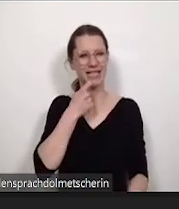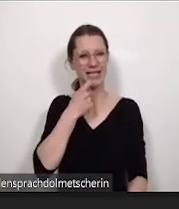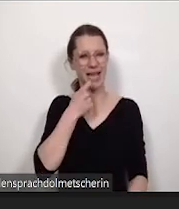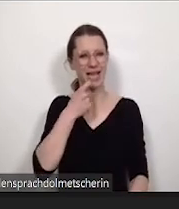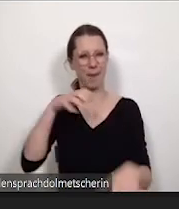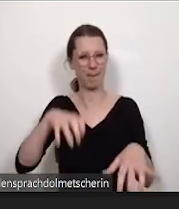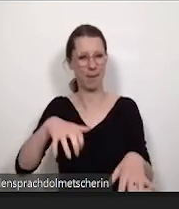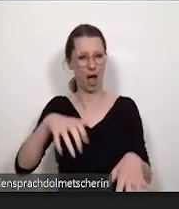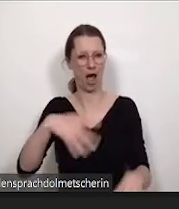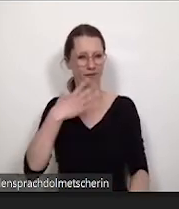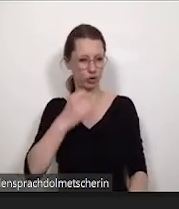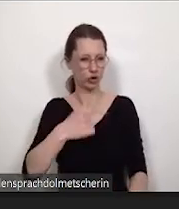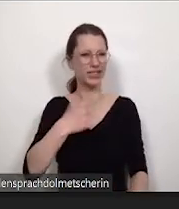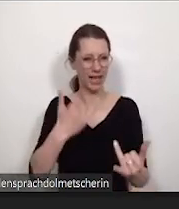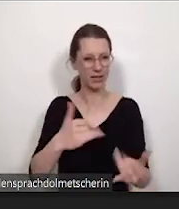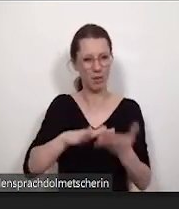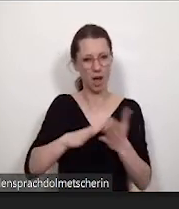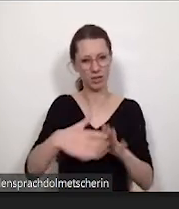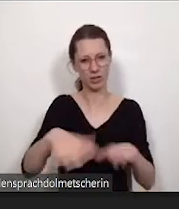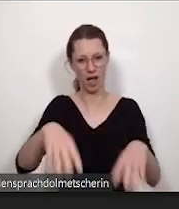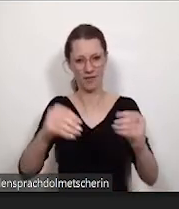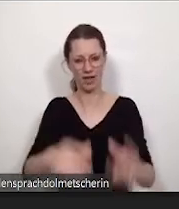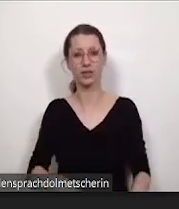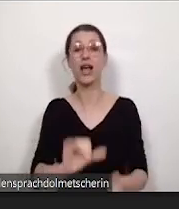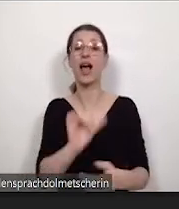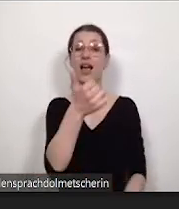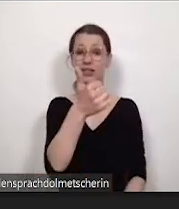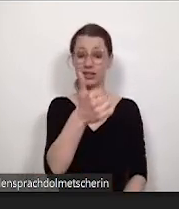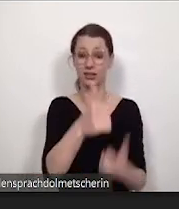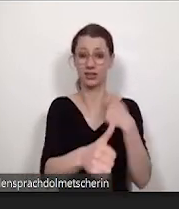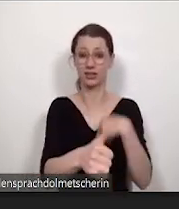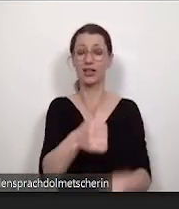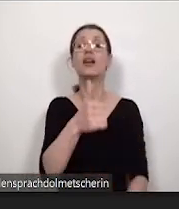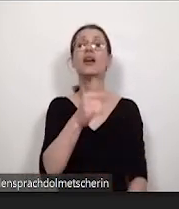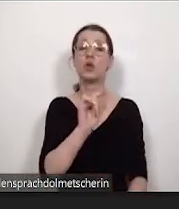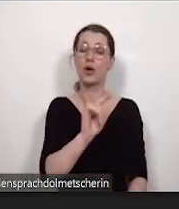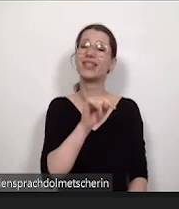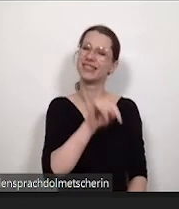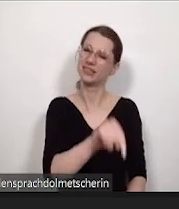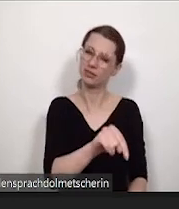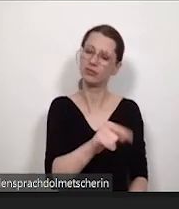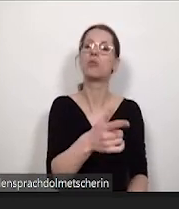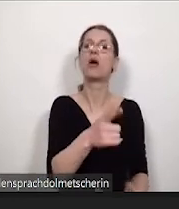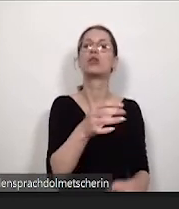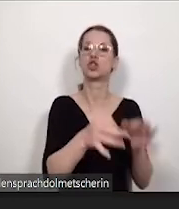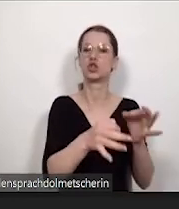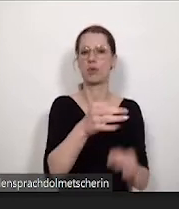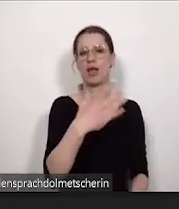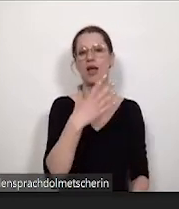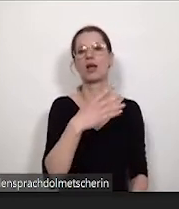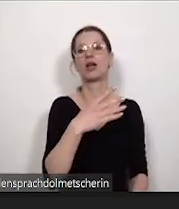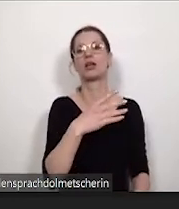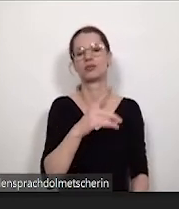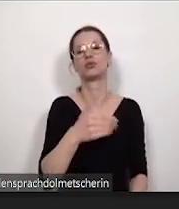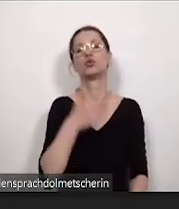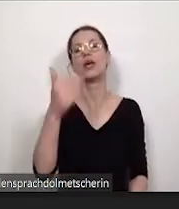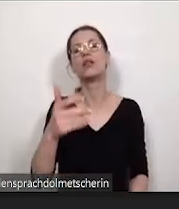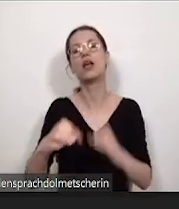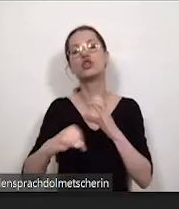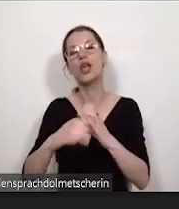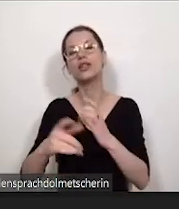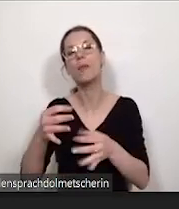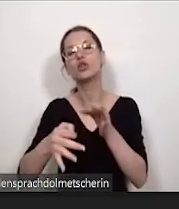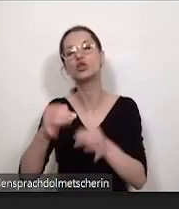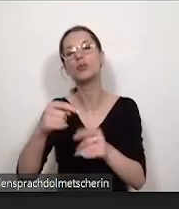Ihnen in die Praxis gehen. Wir möchten Ihnen zum einen das Serious Game Lola erstes Semester – da posten wir gleich im Chat den Spiel-Link